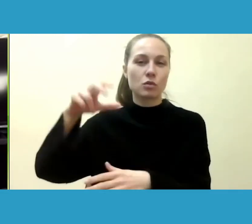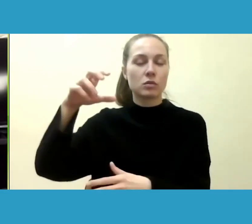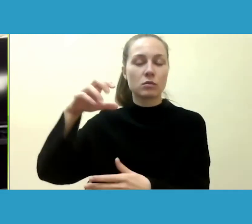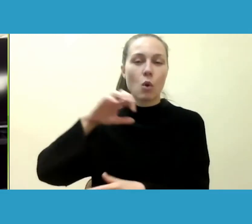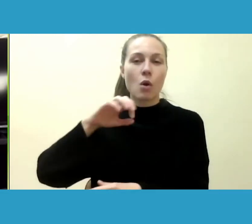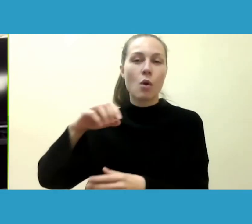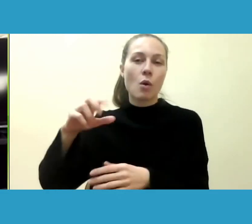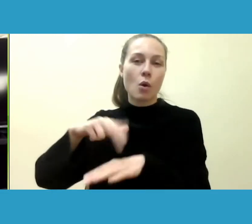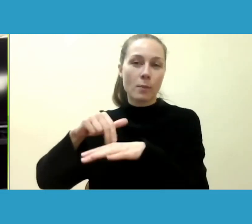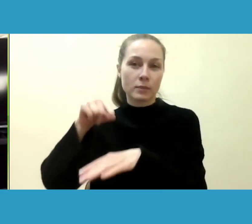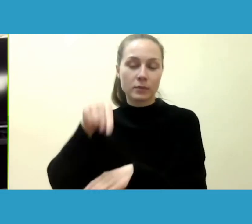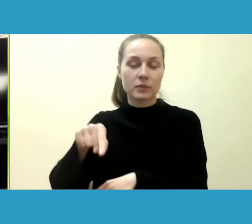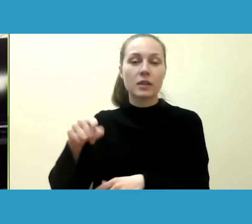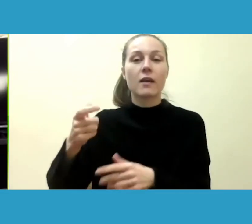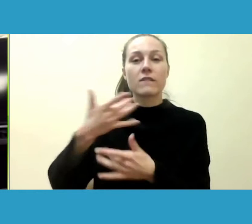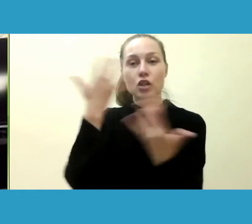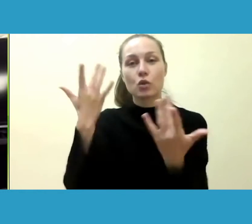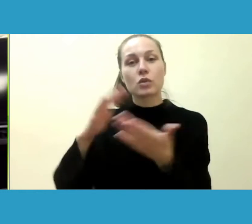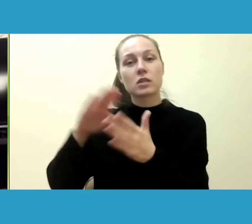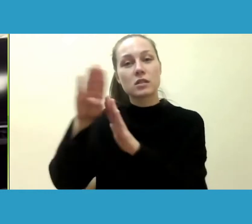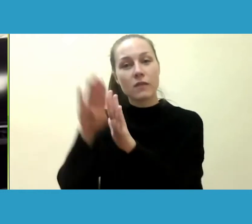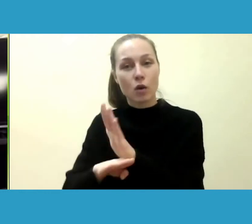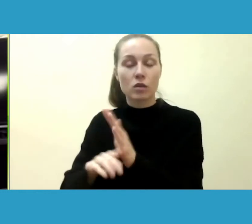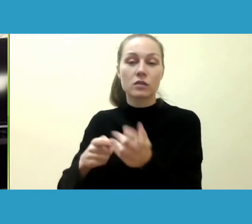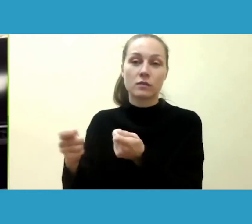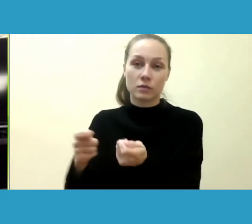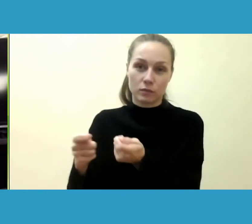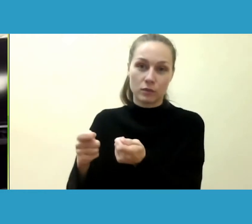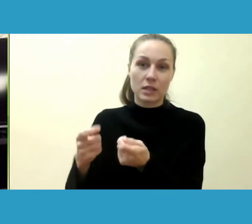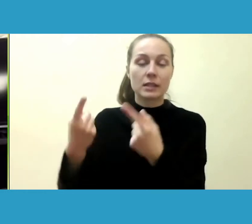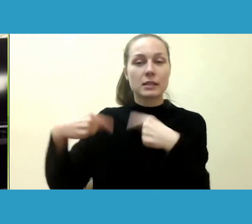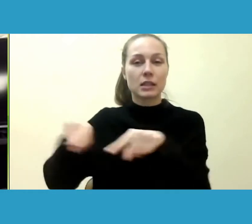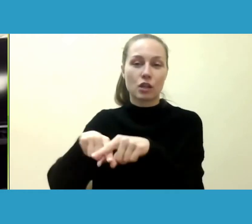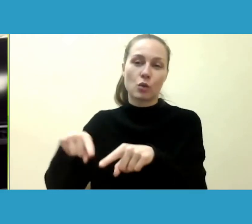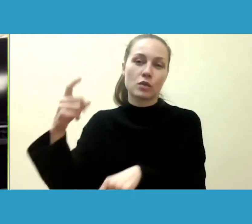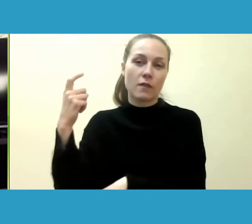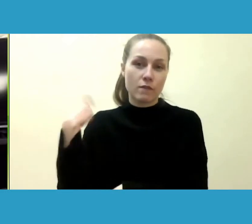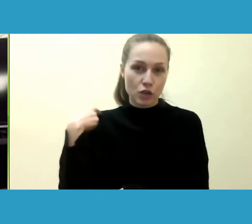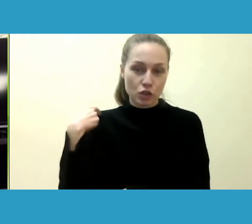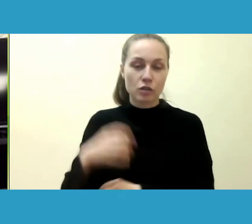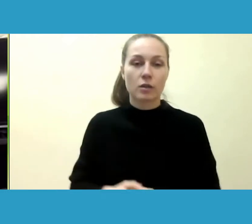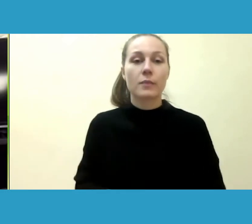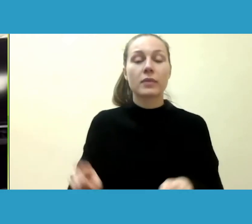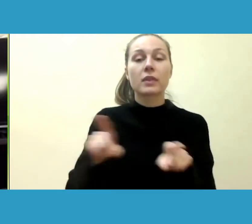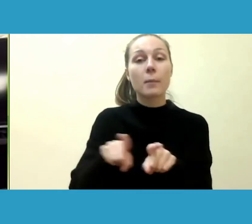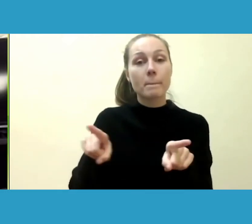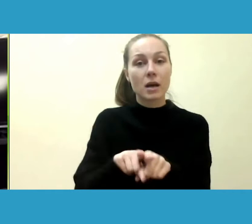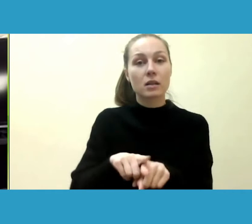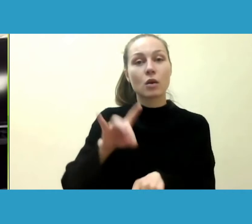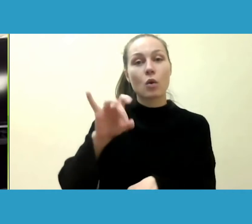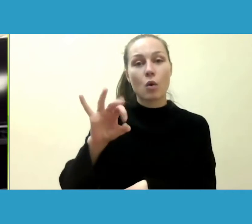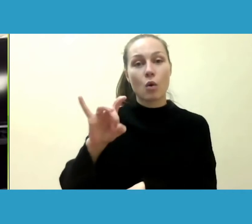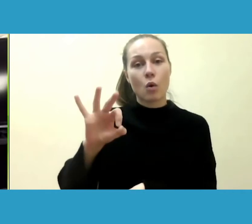viešuosios tvarkos valdybos, bendruomenės pareigūnų veiklos skyriaus viršininkė. Na ir taip pat su mumis yra Godai